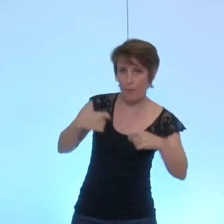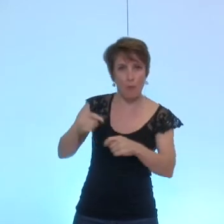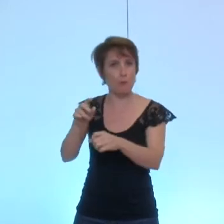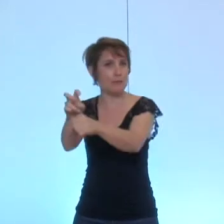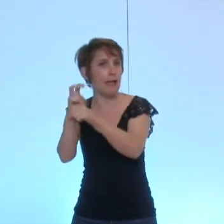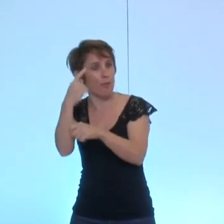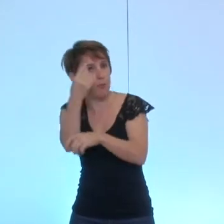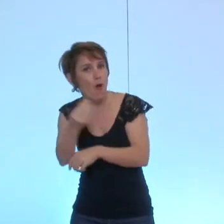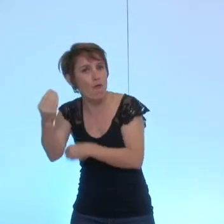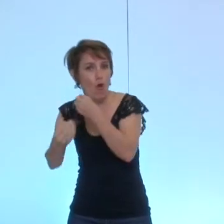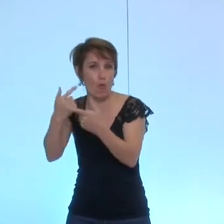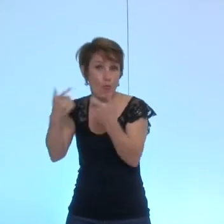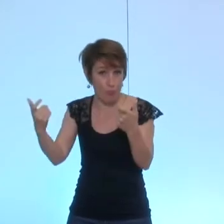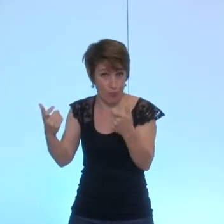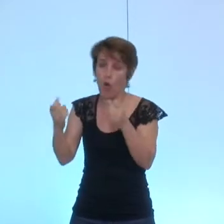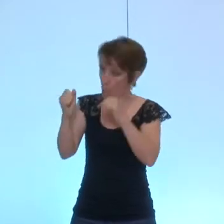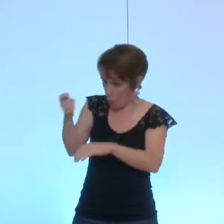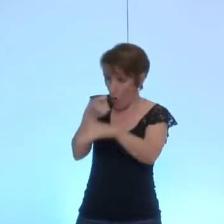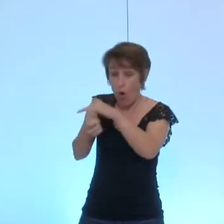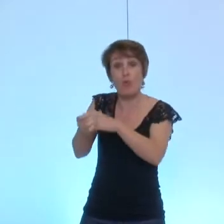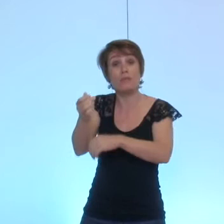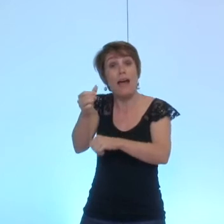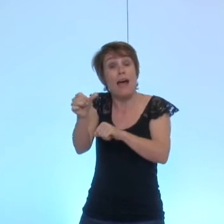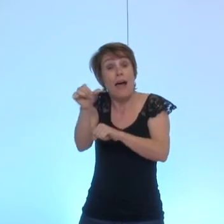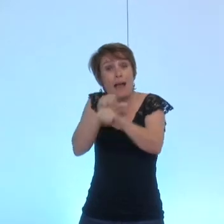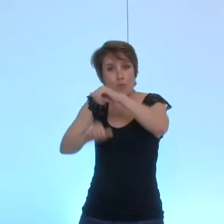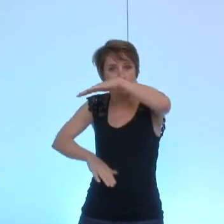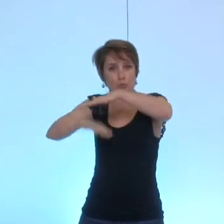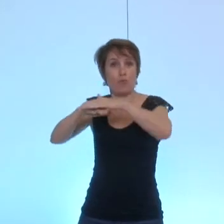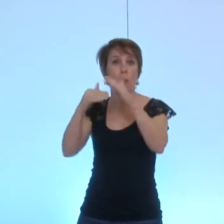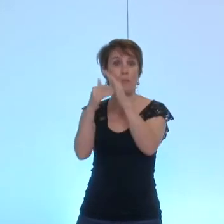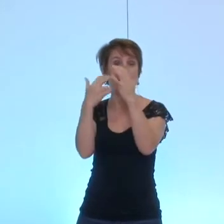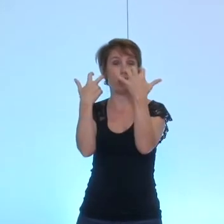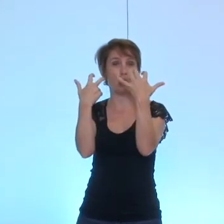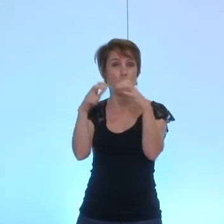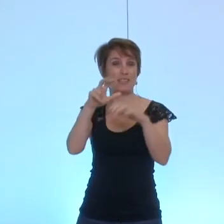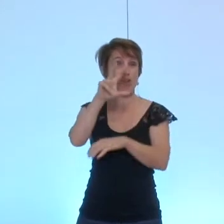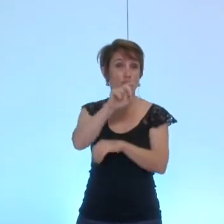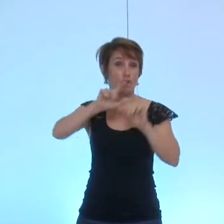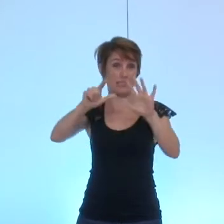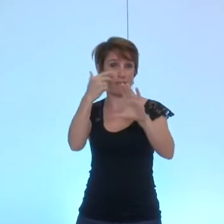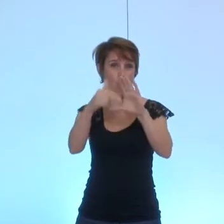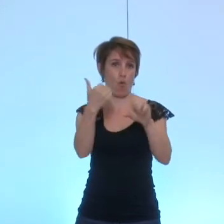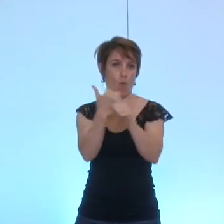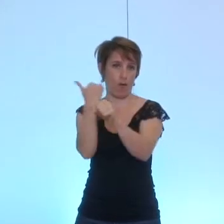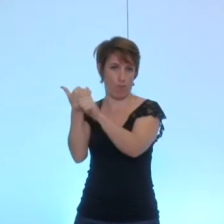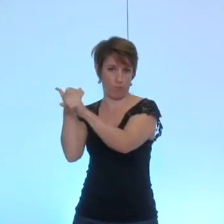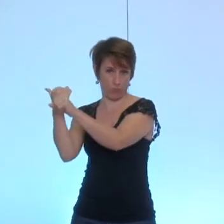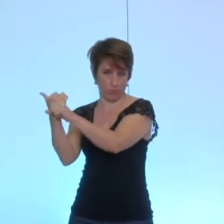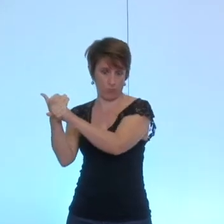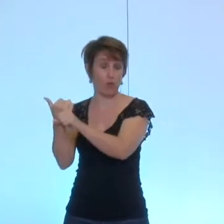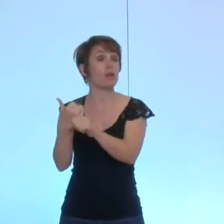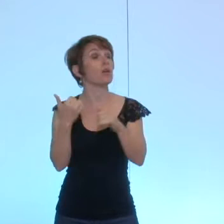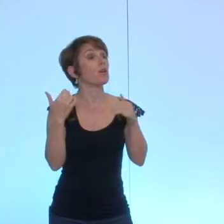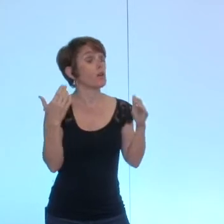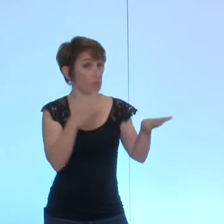eux un maximum de 1 837 euros par an. Nous rappelons à cette assemblée que nous avons